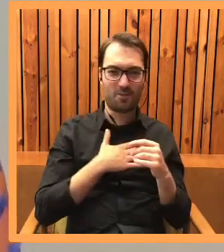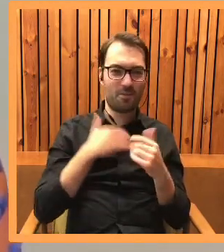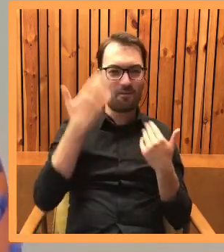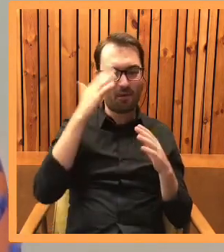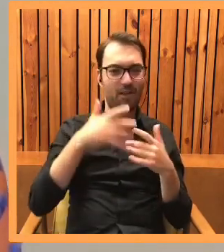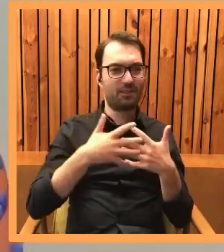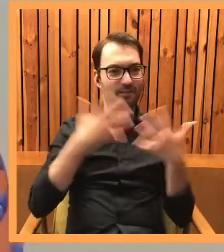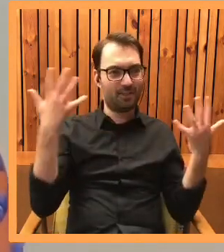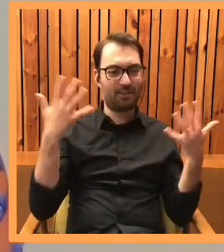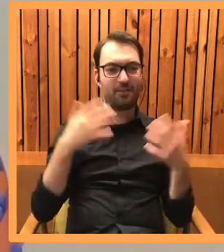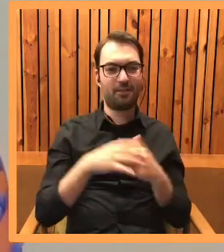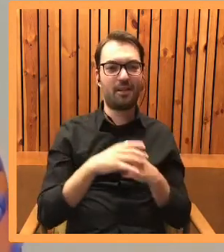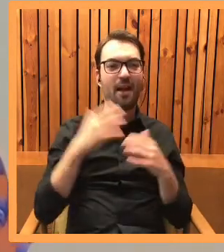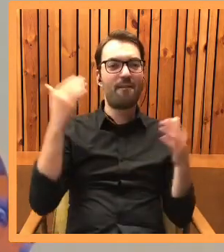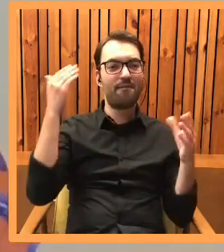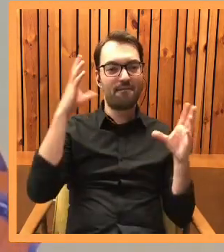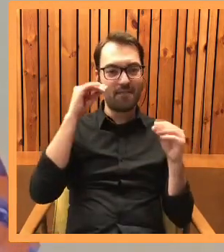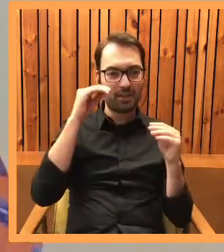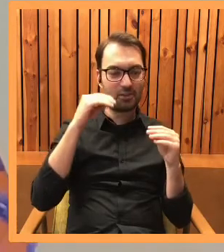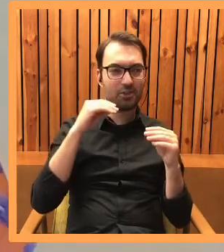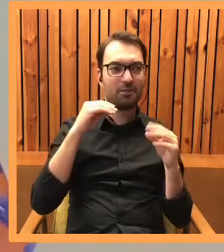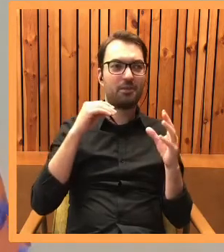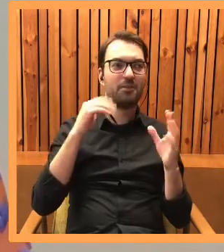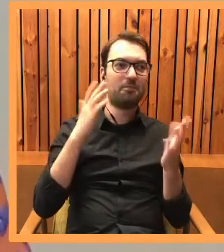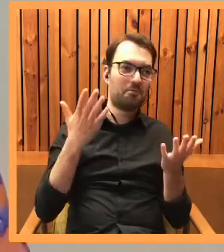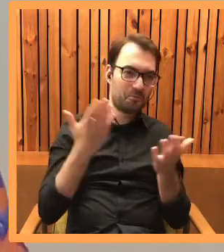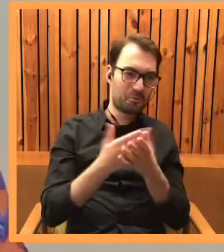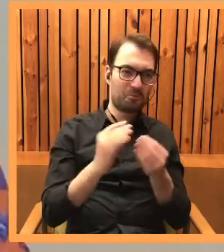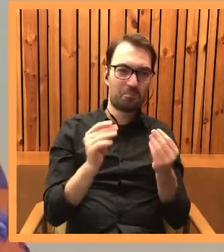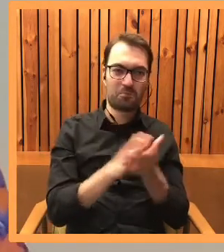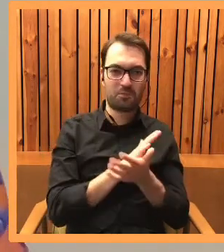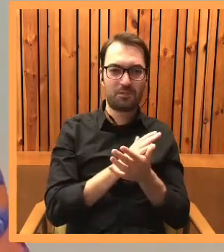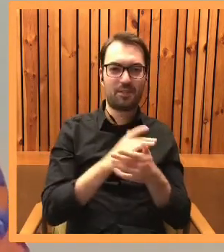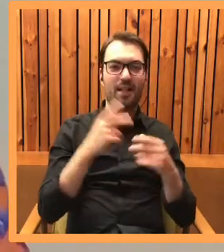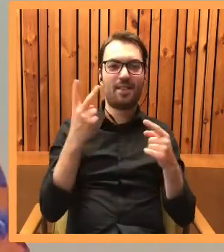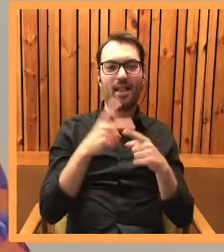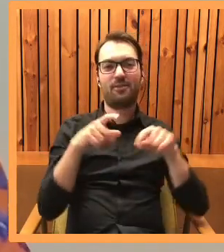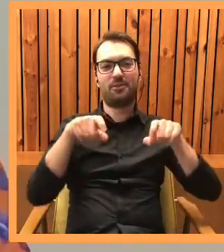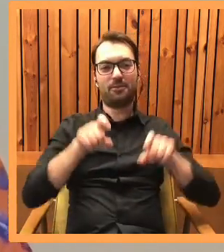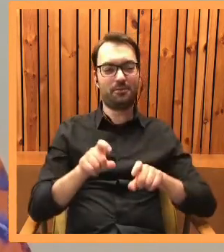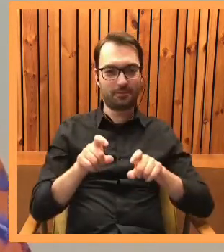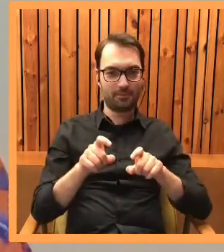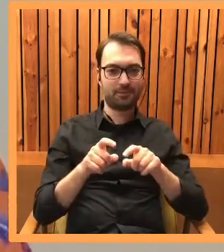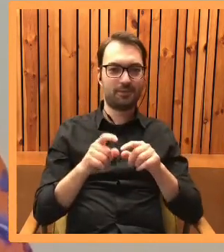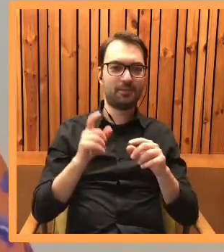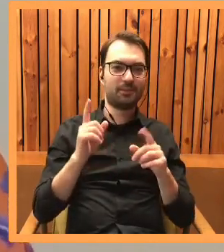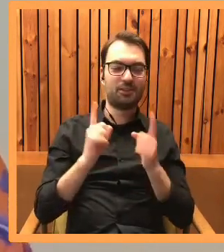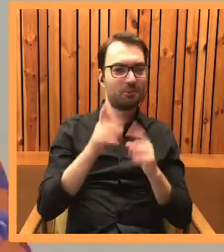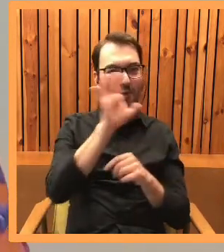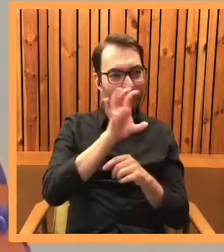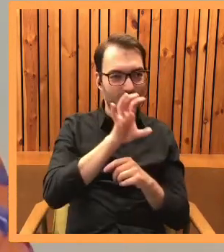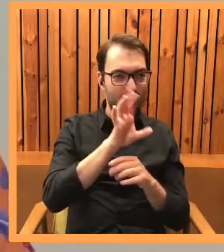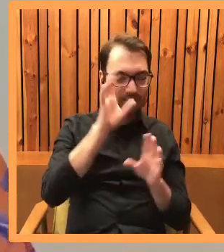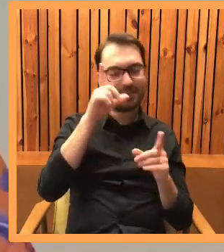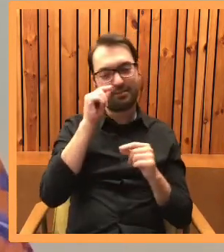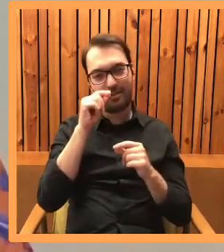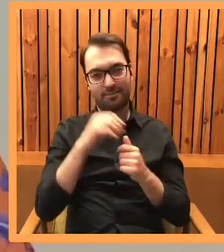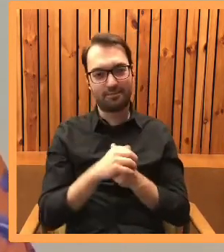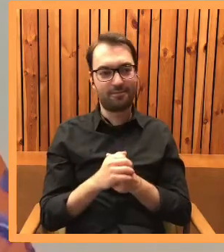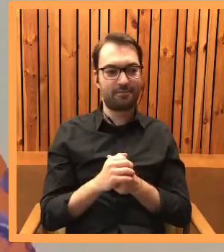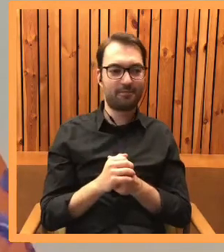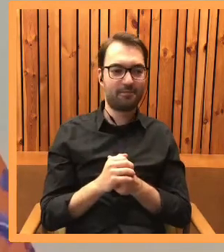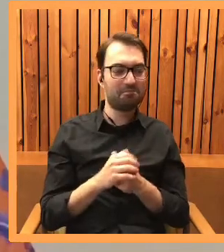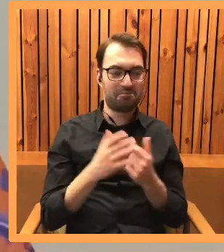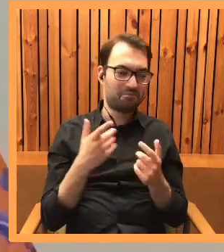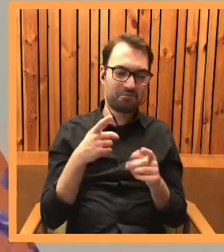wolę w dzień, a wieczorem jakoś tak się utarło, to żeby usiąść przed telewizorem, jeszcze coś szybko obejrzeć i dopiero iść spaść,